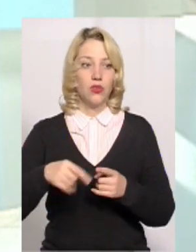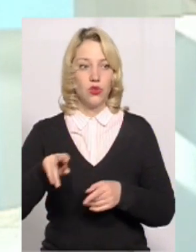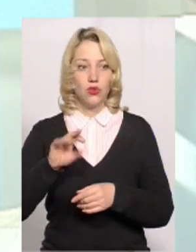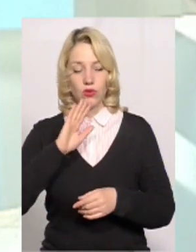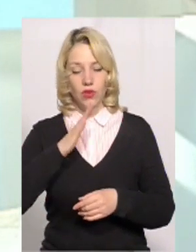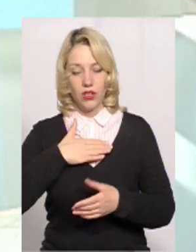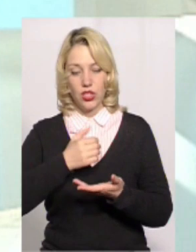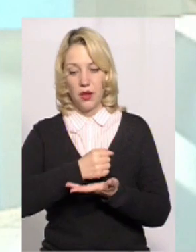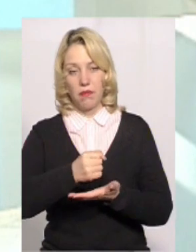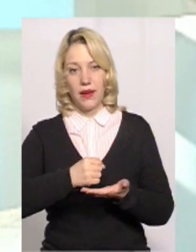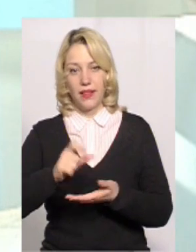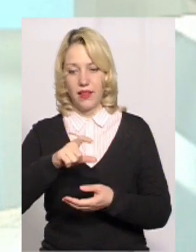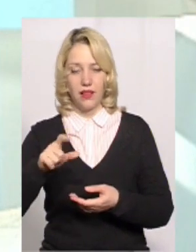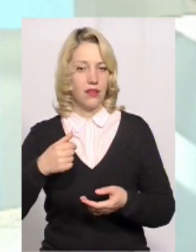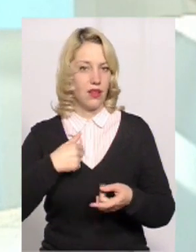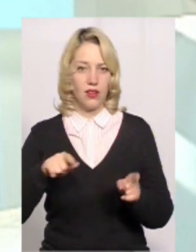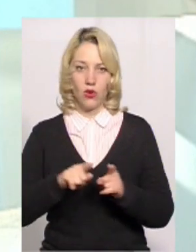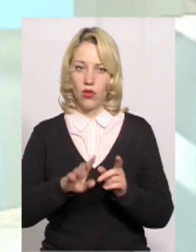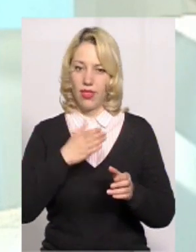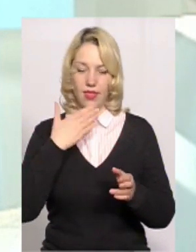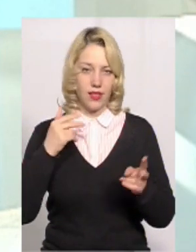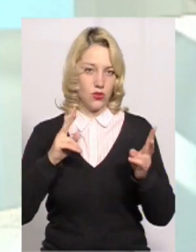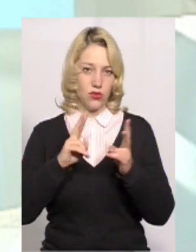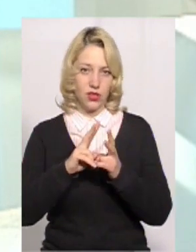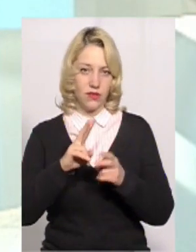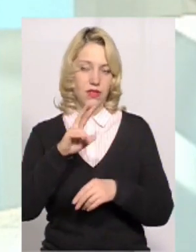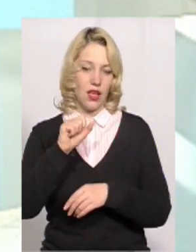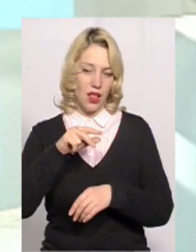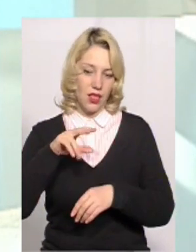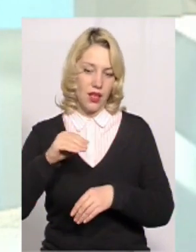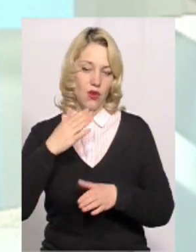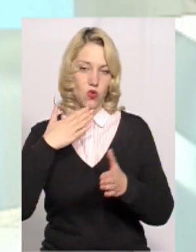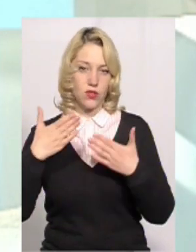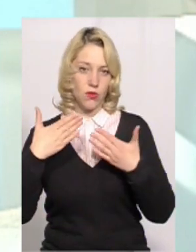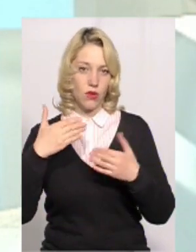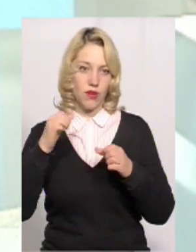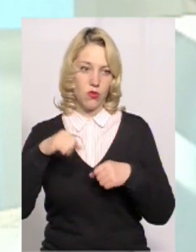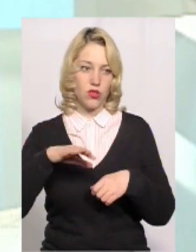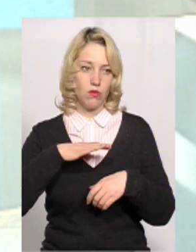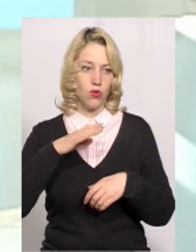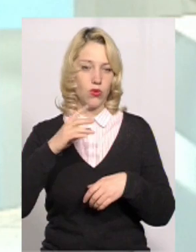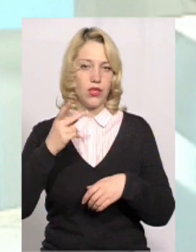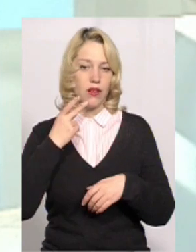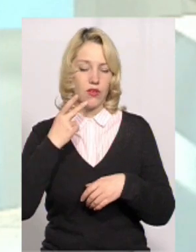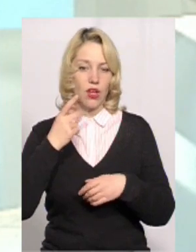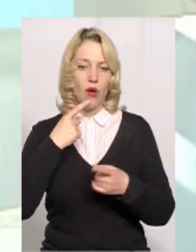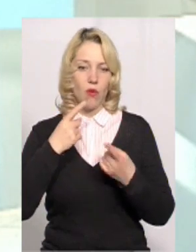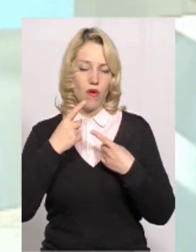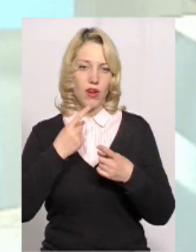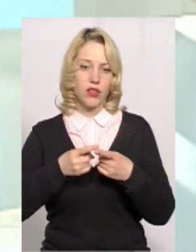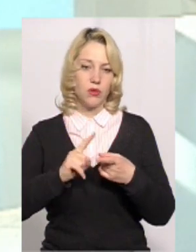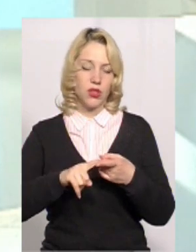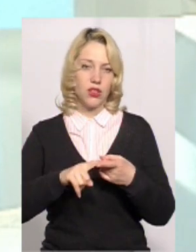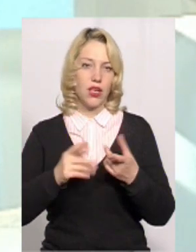наших претендентів, то я з таким не зустрівся. Зрозуміло. Але, я ж кажу, що у спілкуванні завжди можна було поговорити про те,